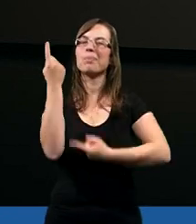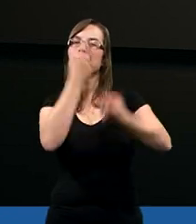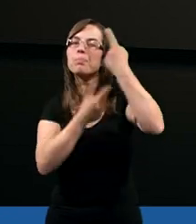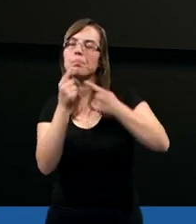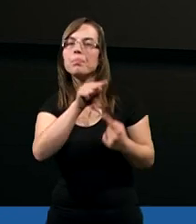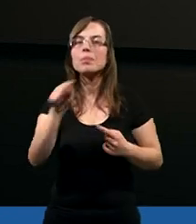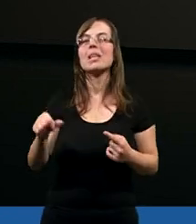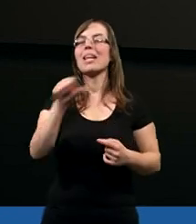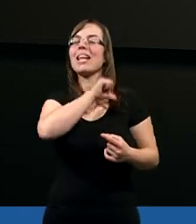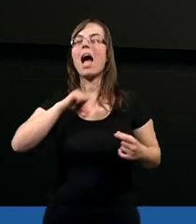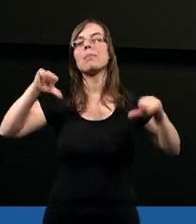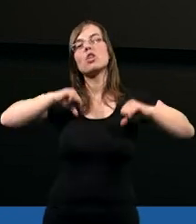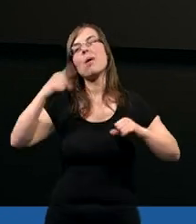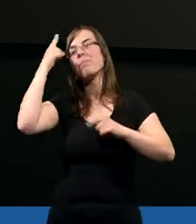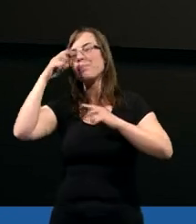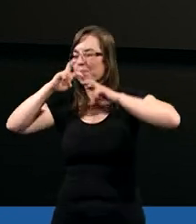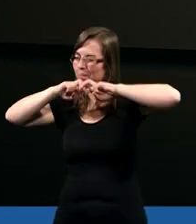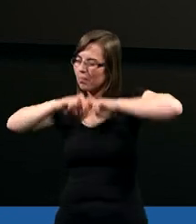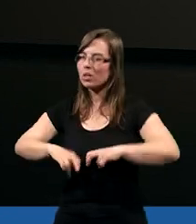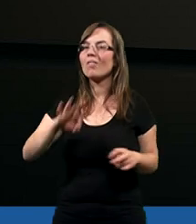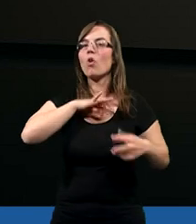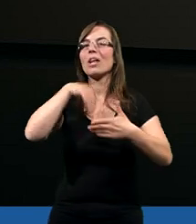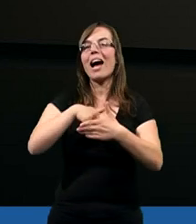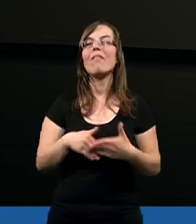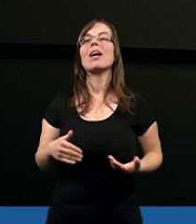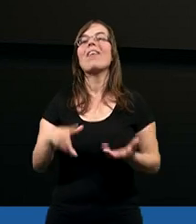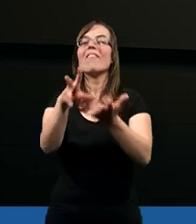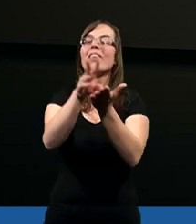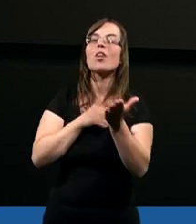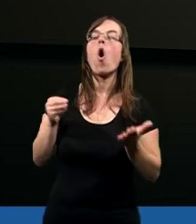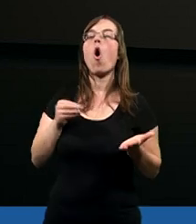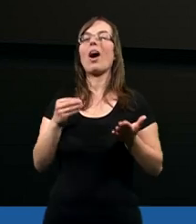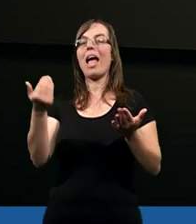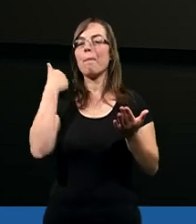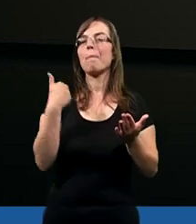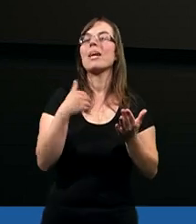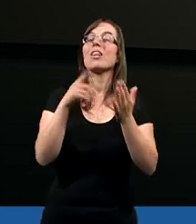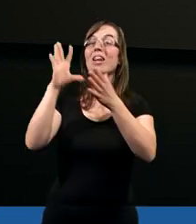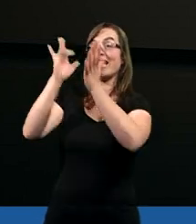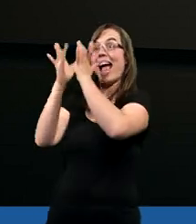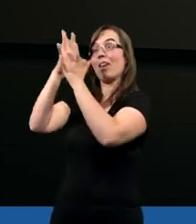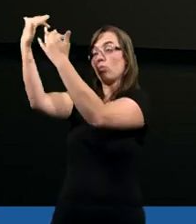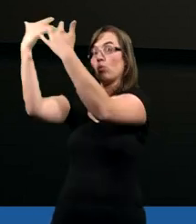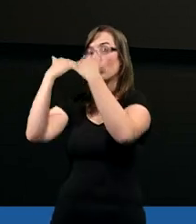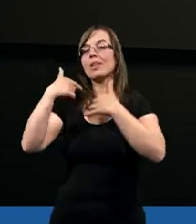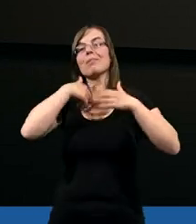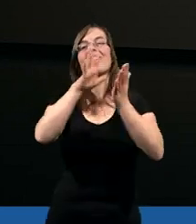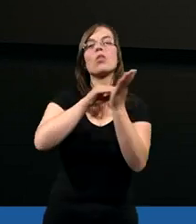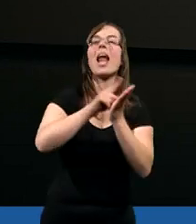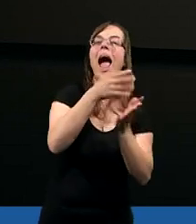samych siebie z wzorem, jakim jest w Panu Jezusie,